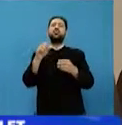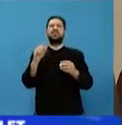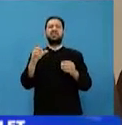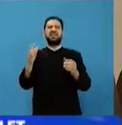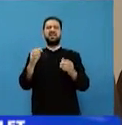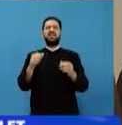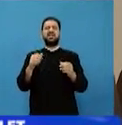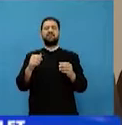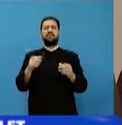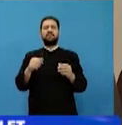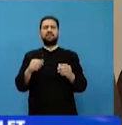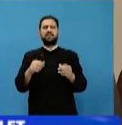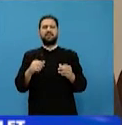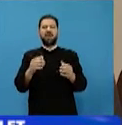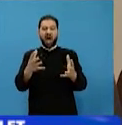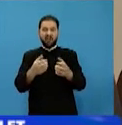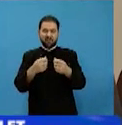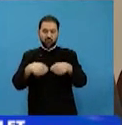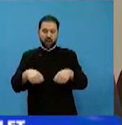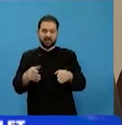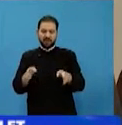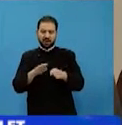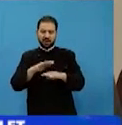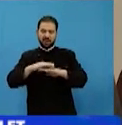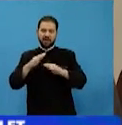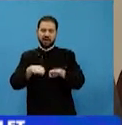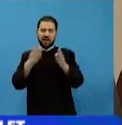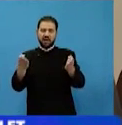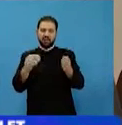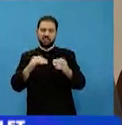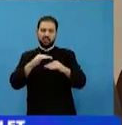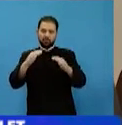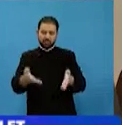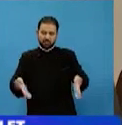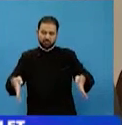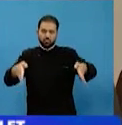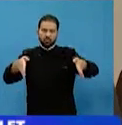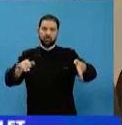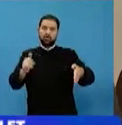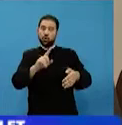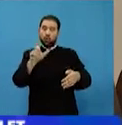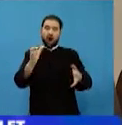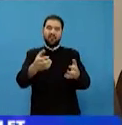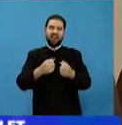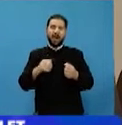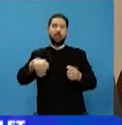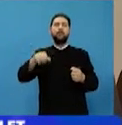avea toate cărțile adunate în niște cutii și nu avea mineiu scos, nu știa pe unde este mineiu.